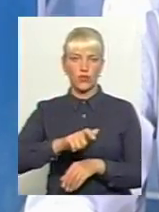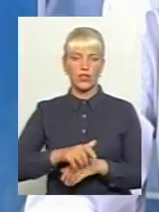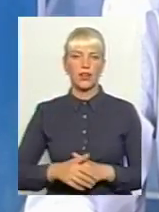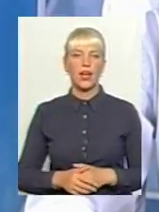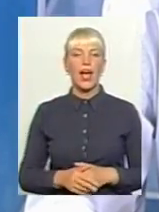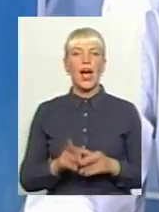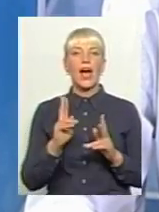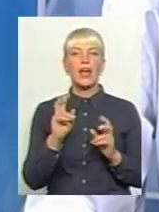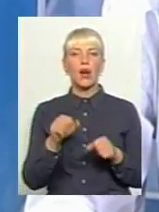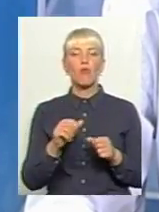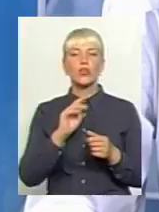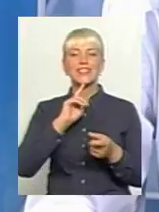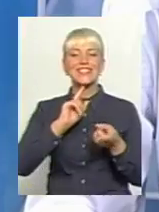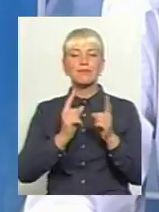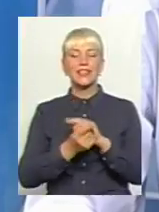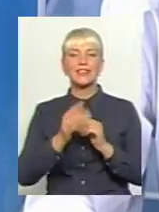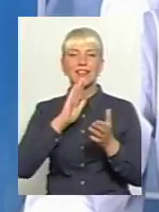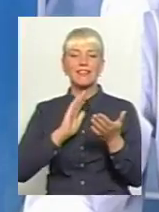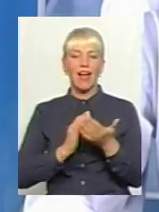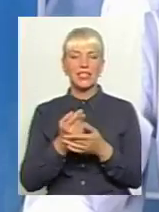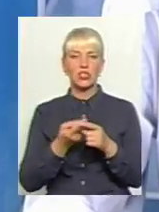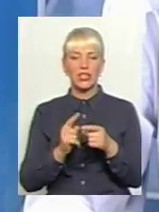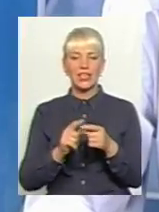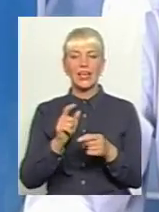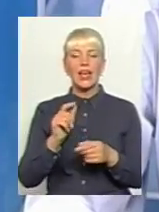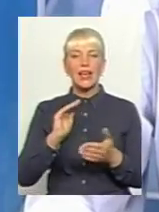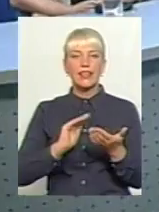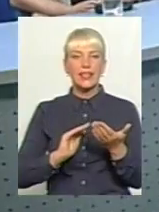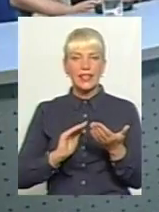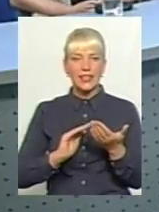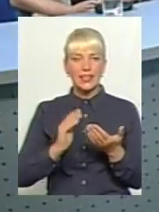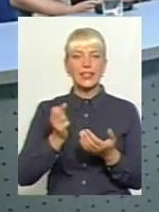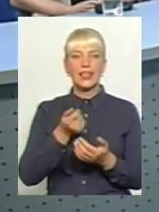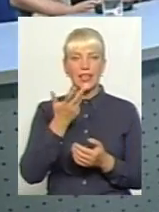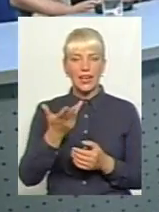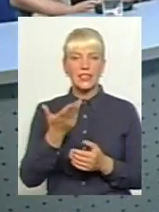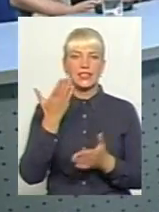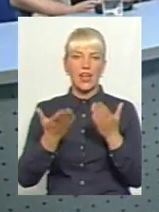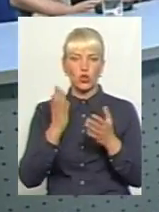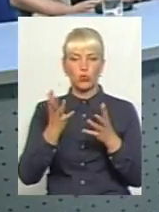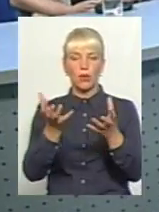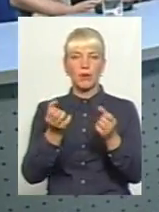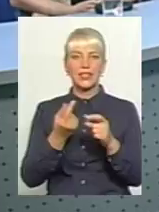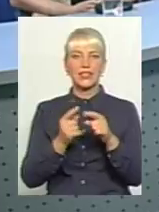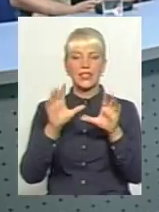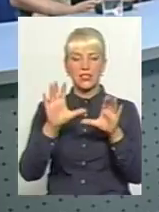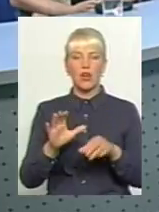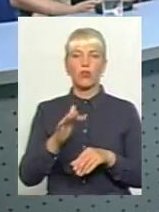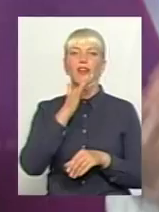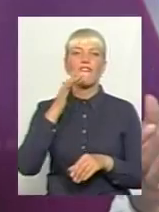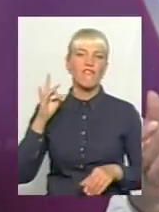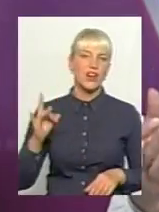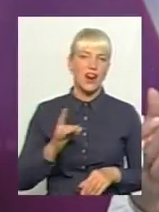як може змінитися якісно їх кількість, якщо буде прийнято закон? В рази. В рази. В рази. Але така